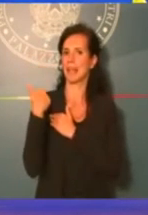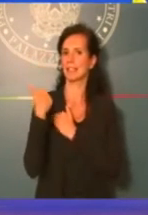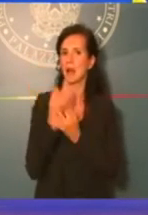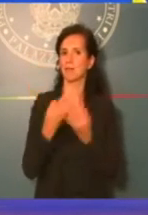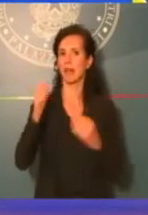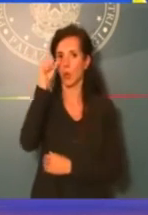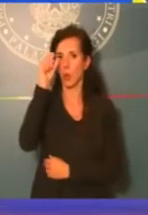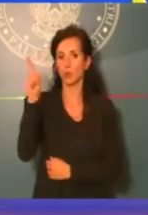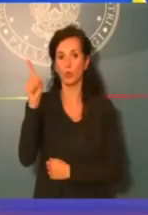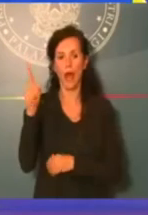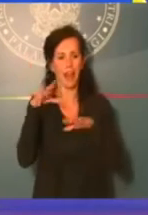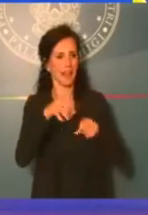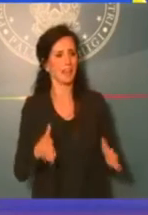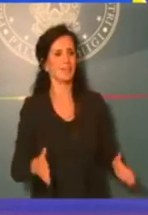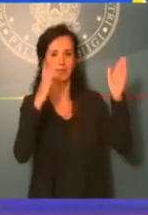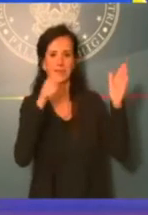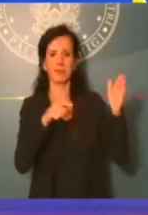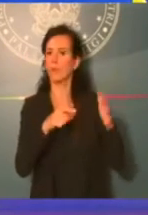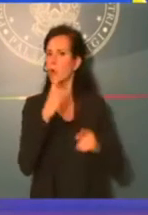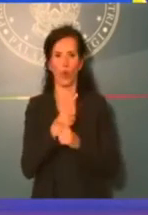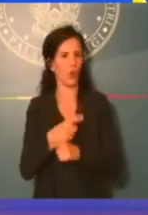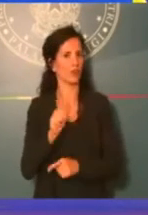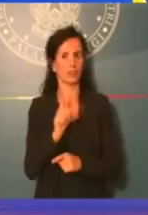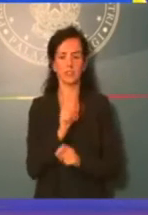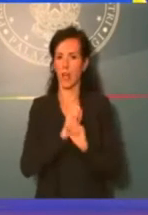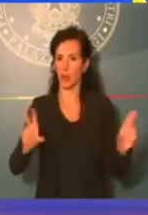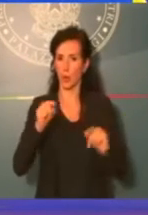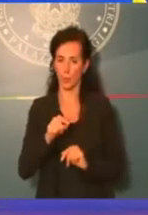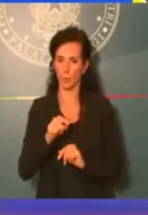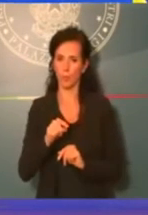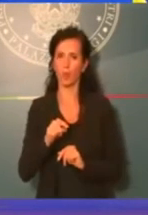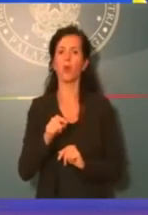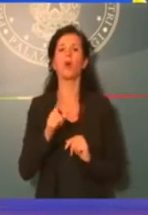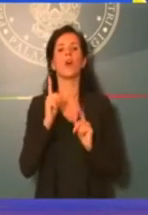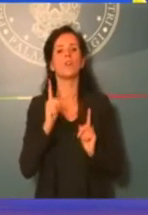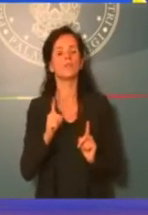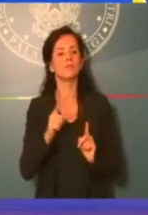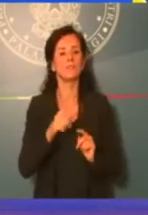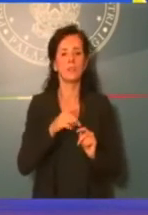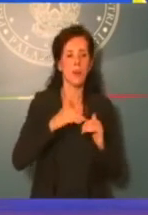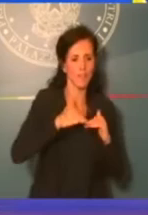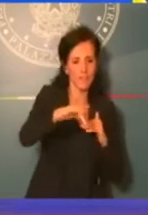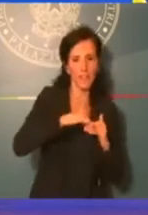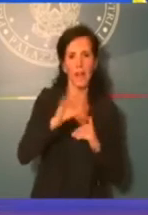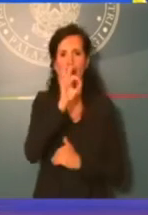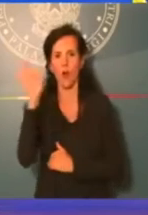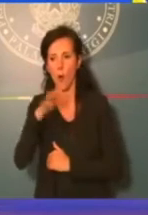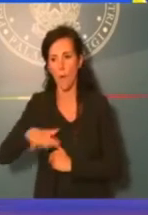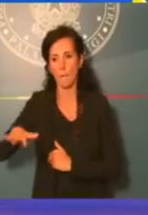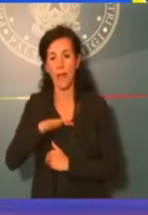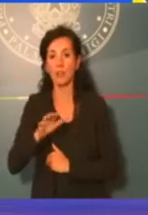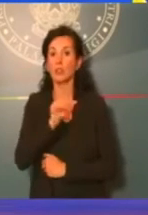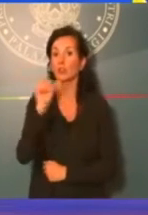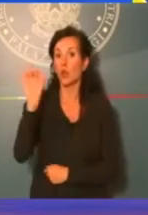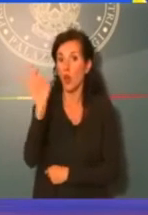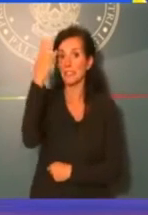strutture mobili, quelle ammovibili, da collocare su vie e piazze, salvo che ovviamente queste strutture non siano